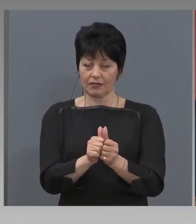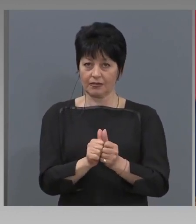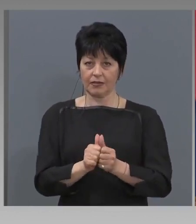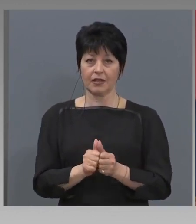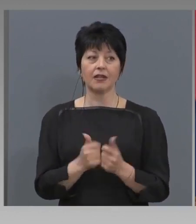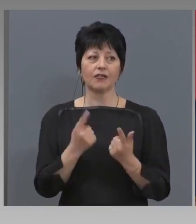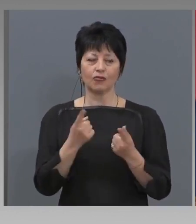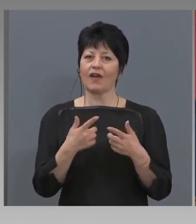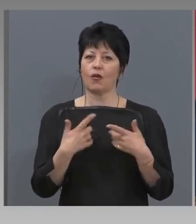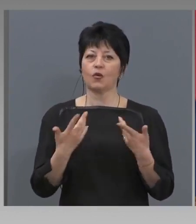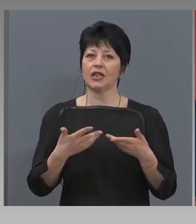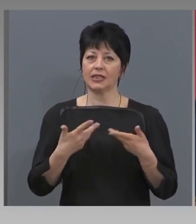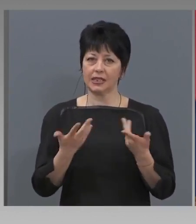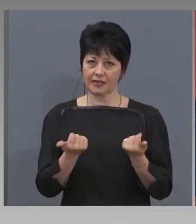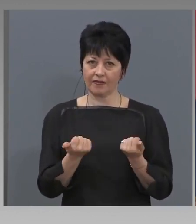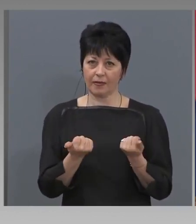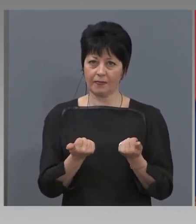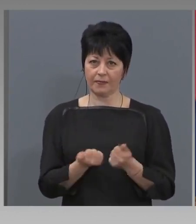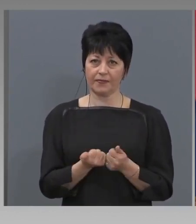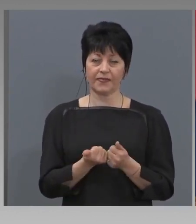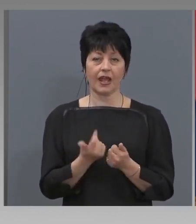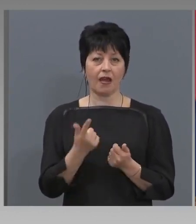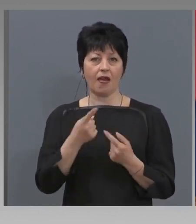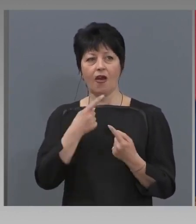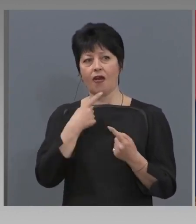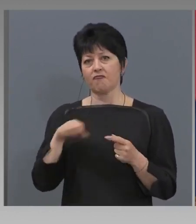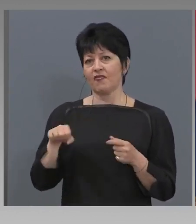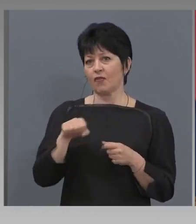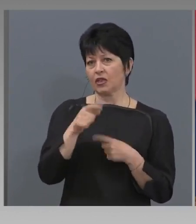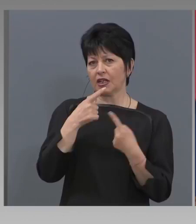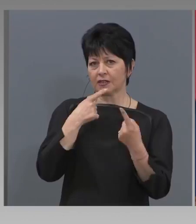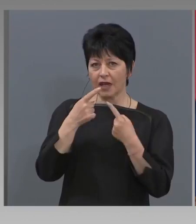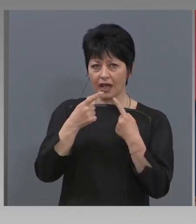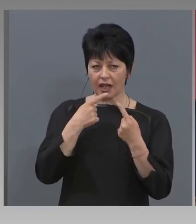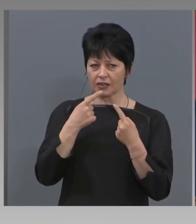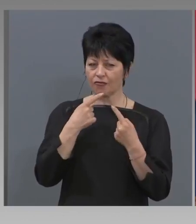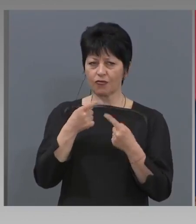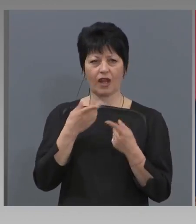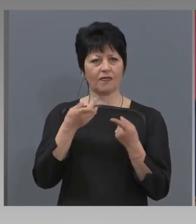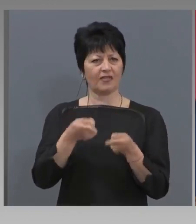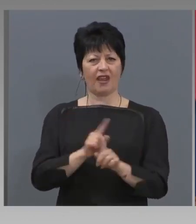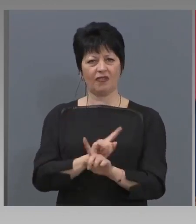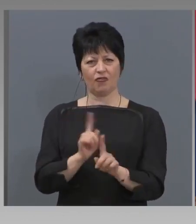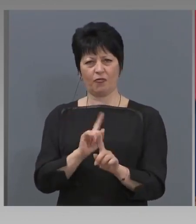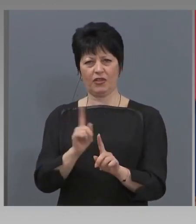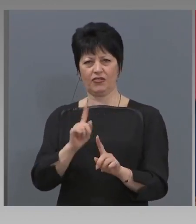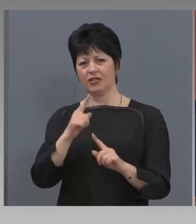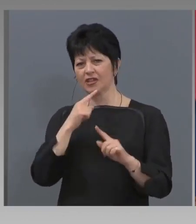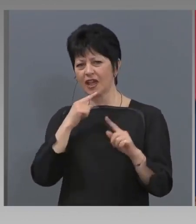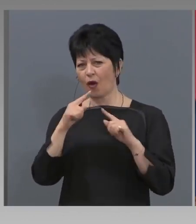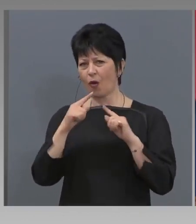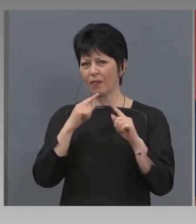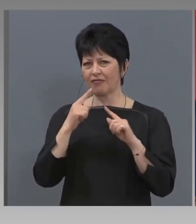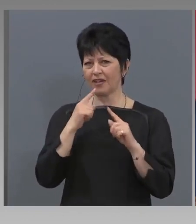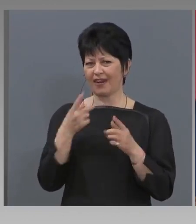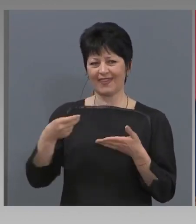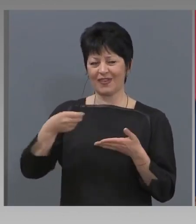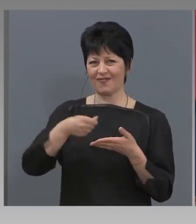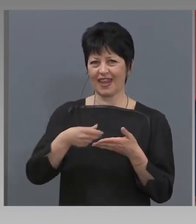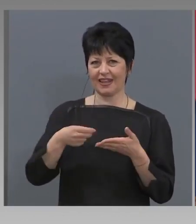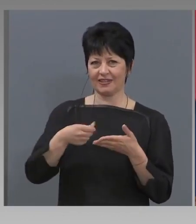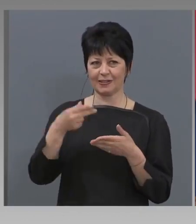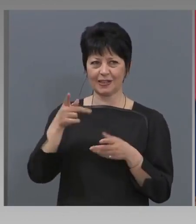го изисква. Водили сме разговори, те не обичат да се коментират финансистите подобни теми,